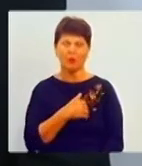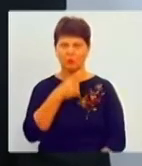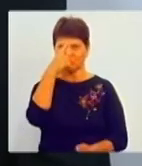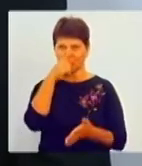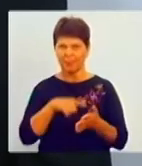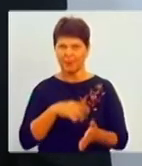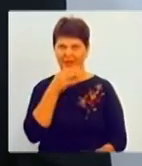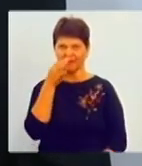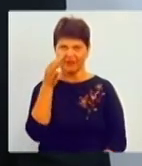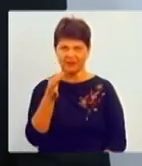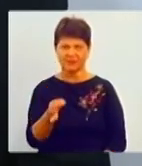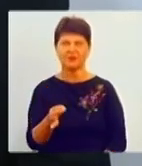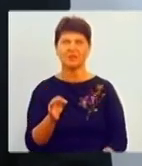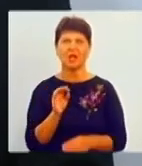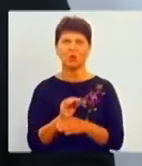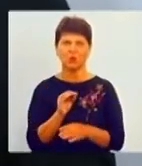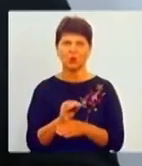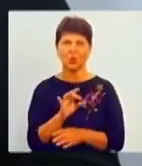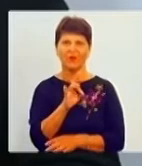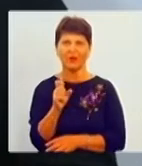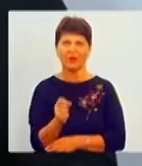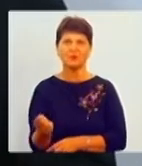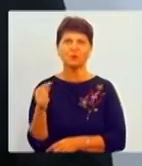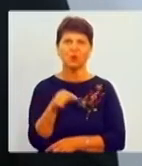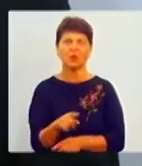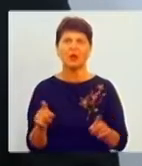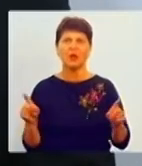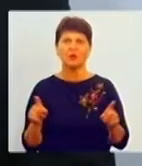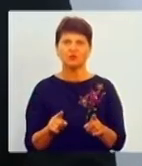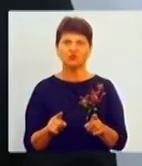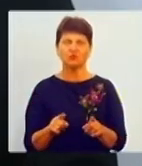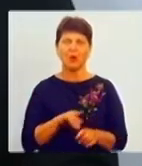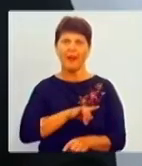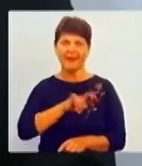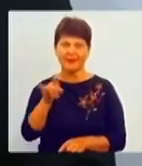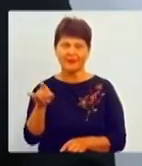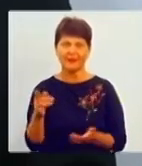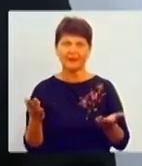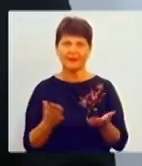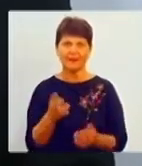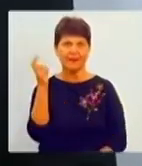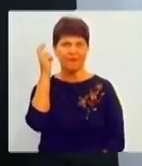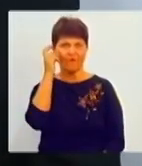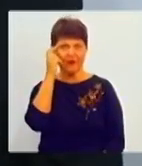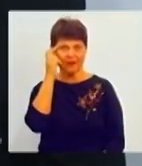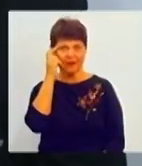і сказати додатковий раз про те, що ті самі літаки, які літають в Києві, вони